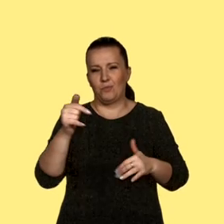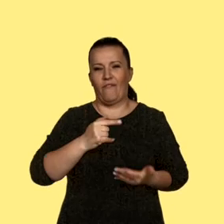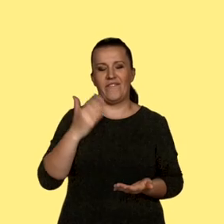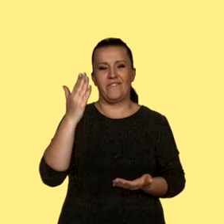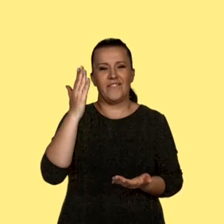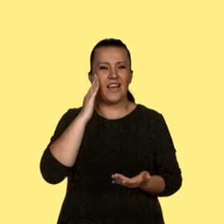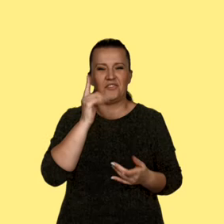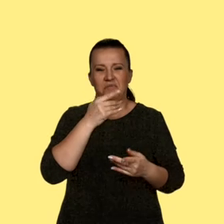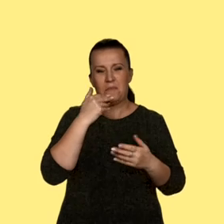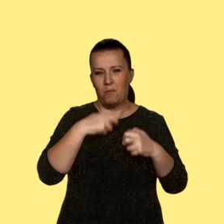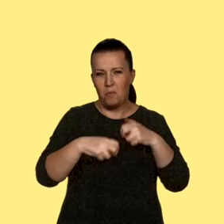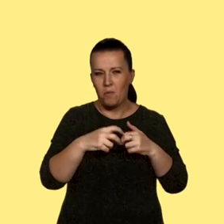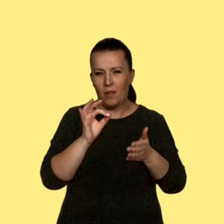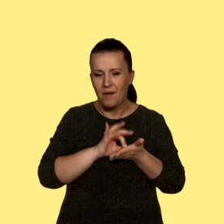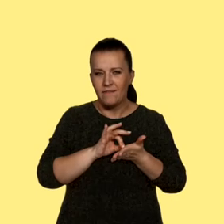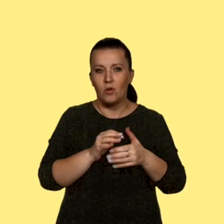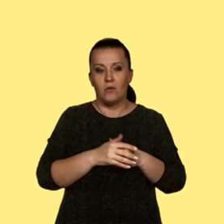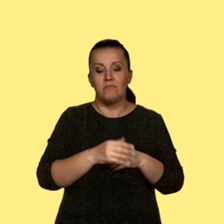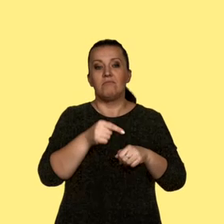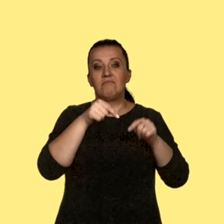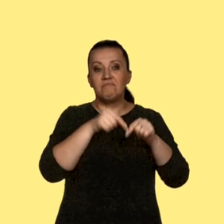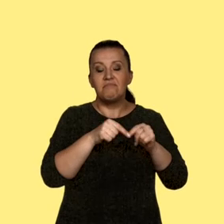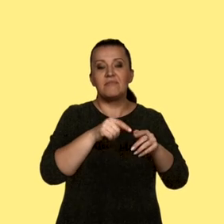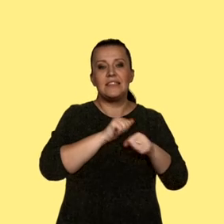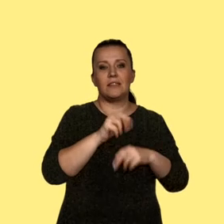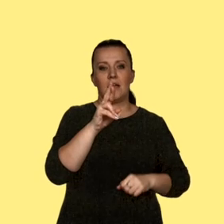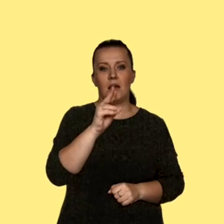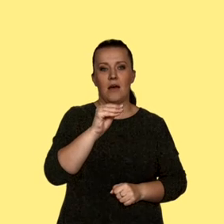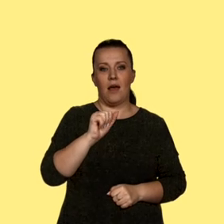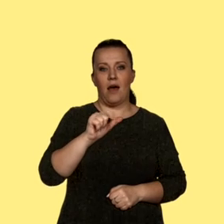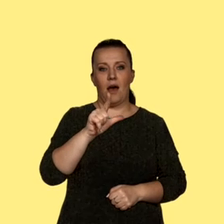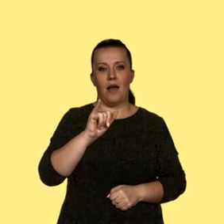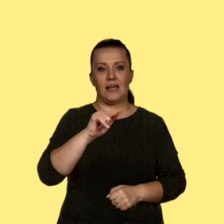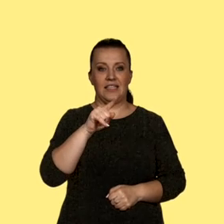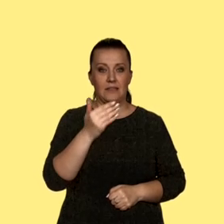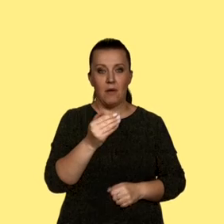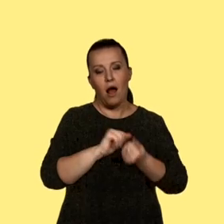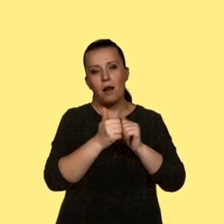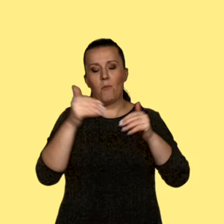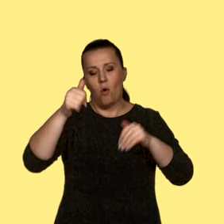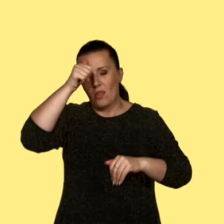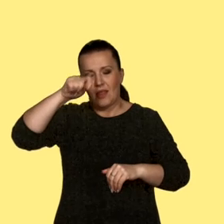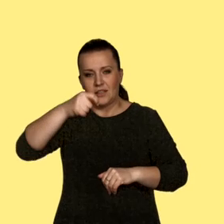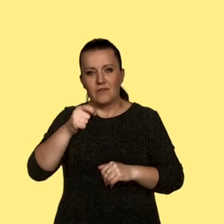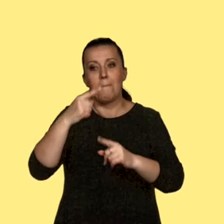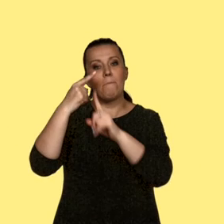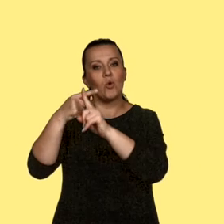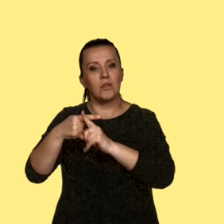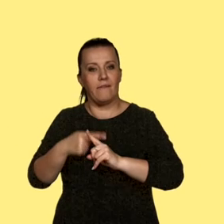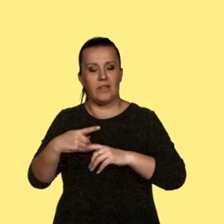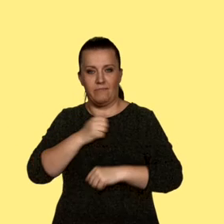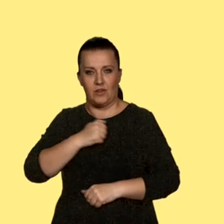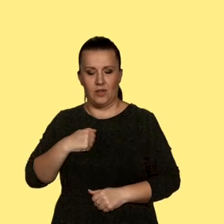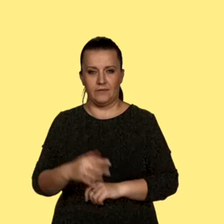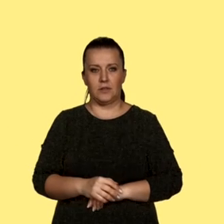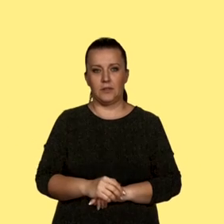powinno sprawić nikomu żadnego kłopotu. To jest po prostu realizm lub pozytywizm warszawski. Jeżeli ktoś chciałby